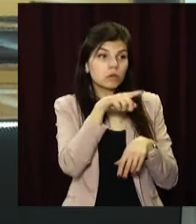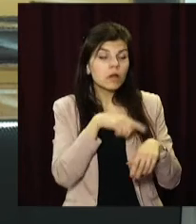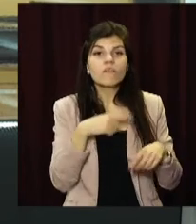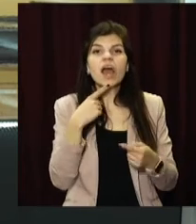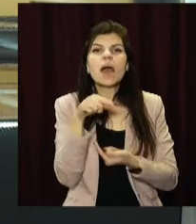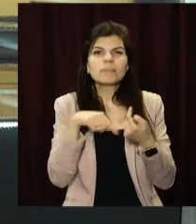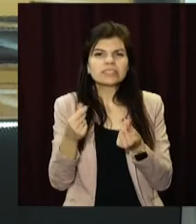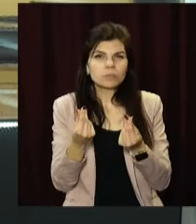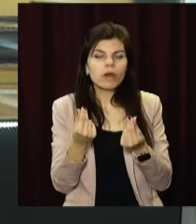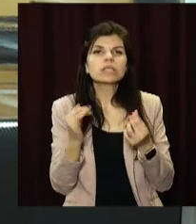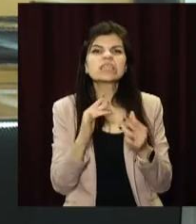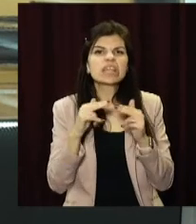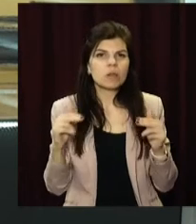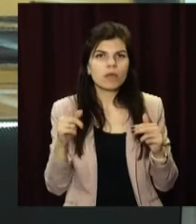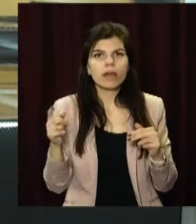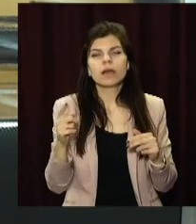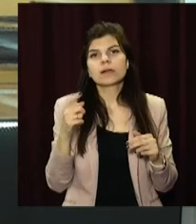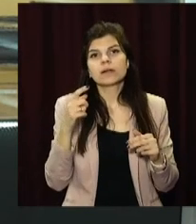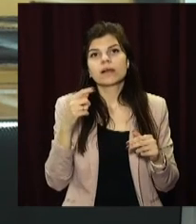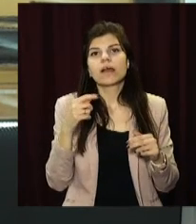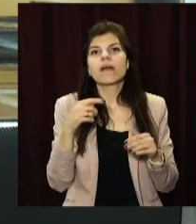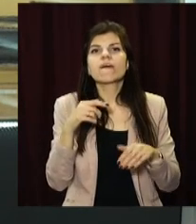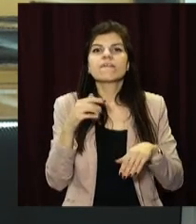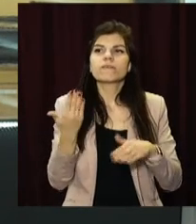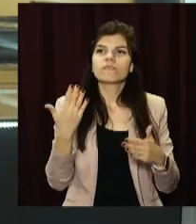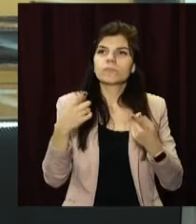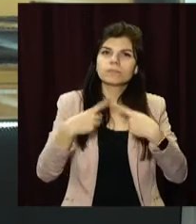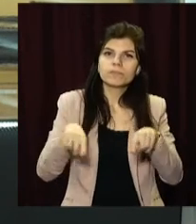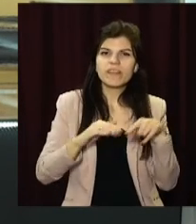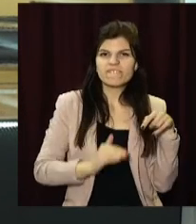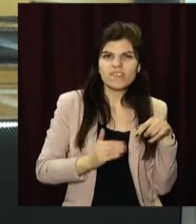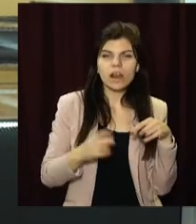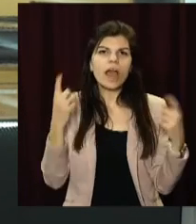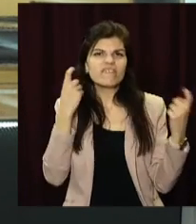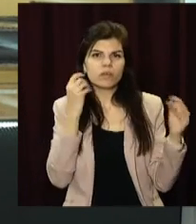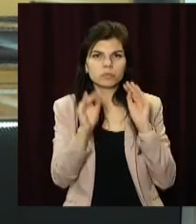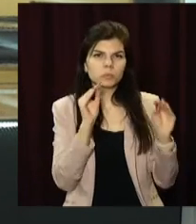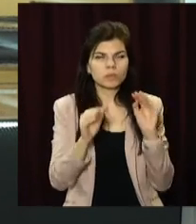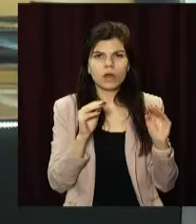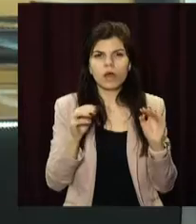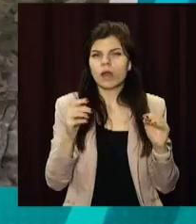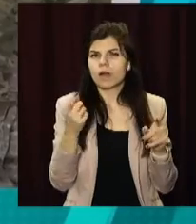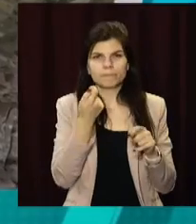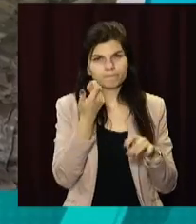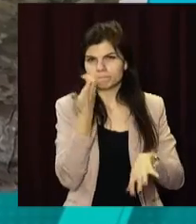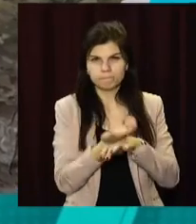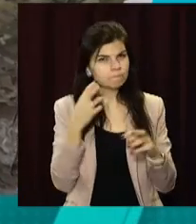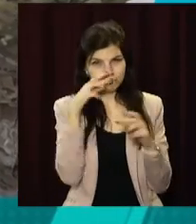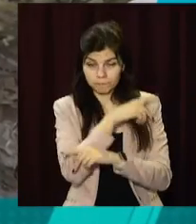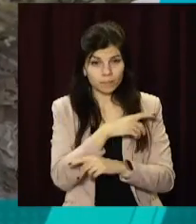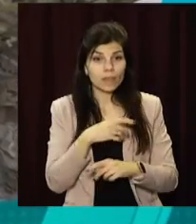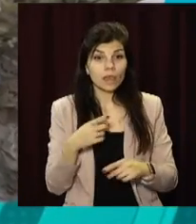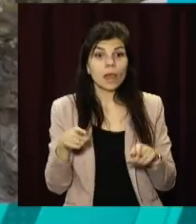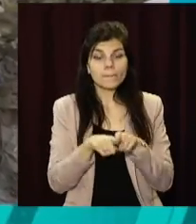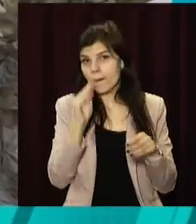бізнесмен із Дніпра. Через фіктивні фірми ділки вносили неправдиві відомості про доходи до реєстру і таким